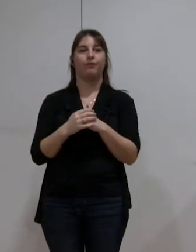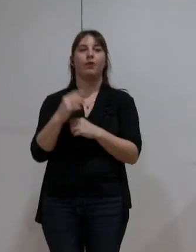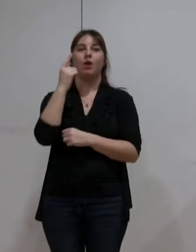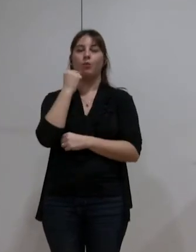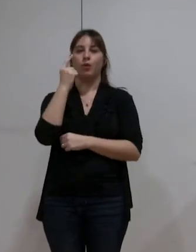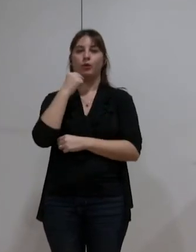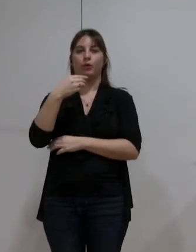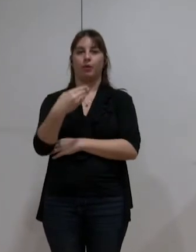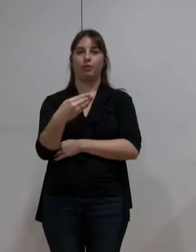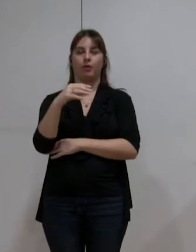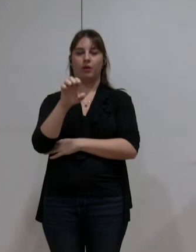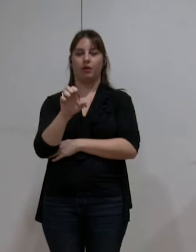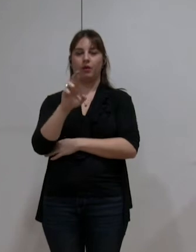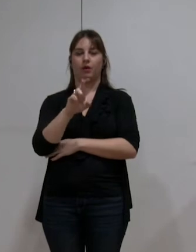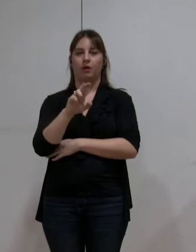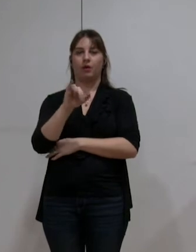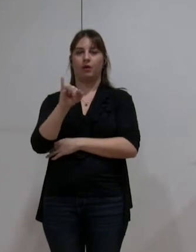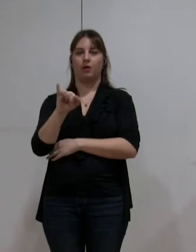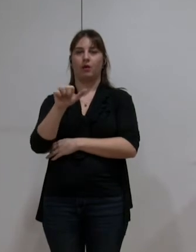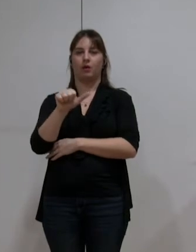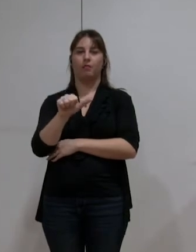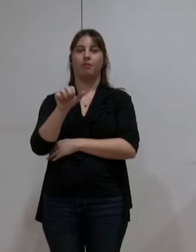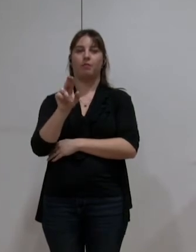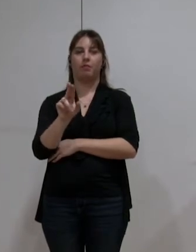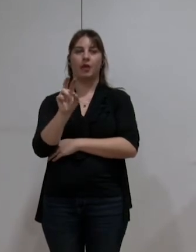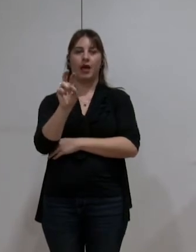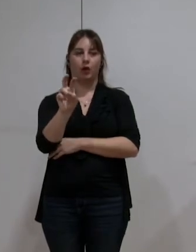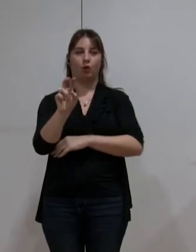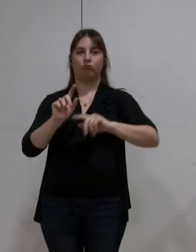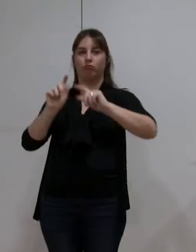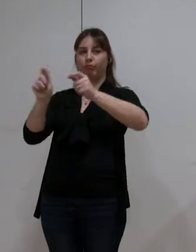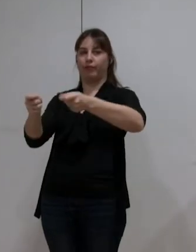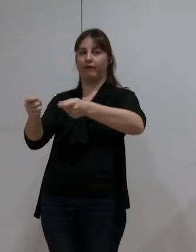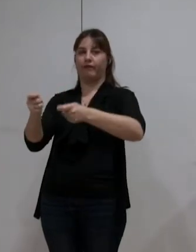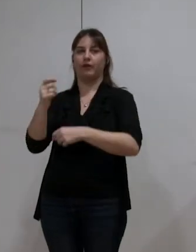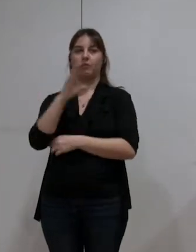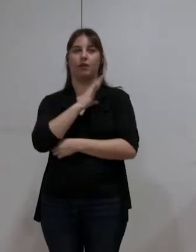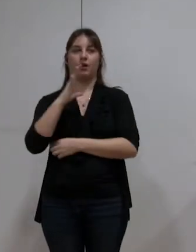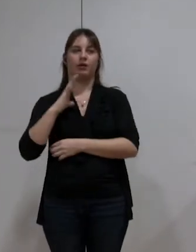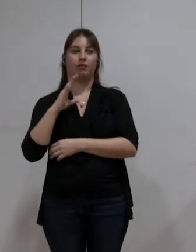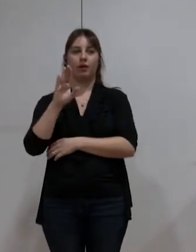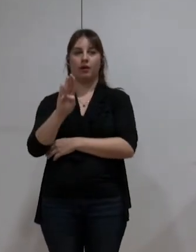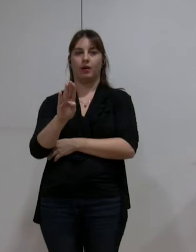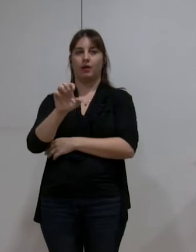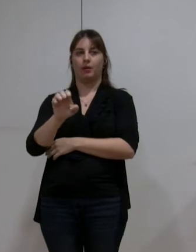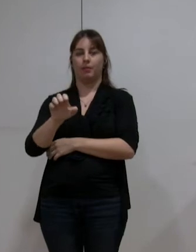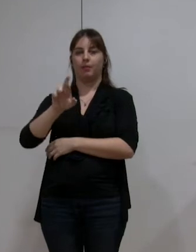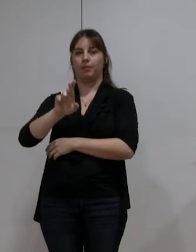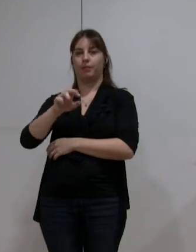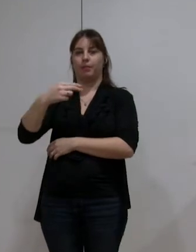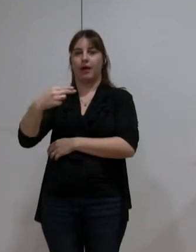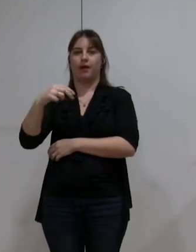Jacques Viallard donne pouvoir à M. Bertrand pour la soirée. Antoine Bach. Olivier Bertrand.